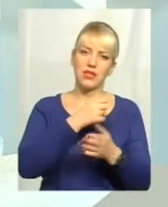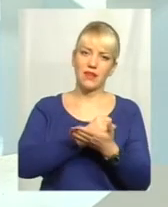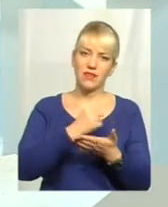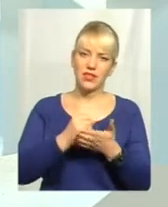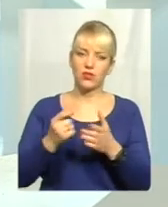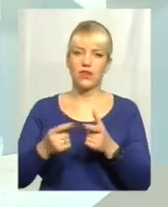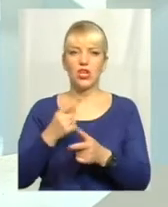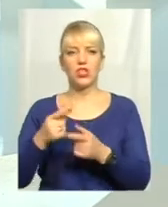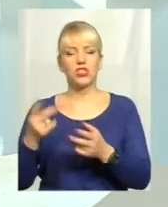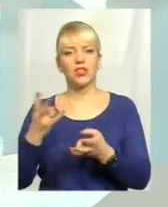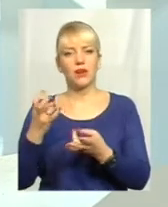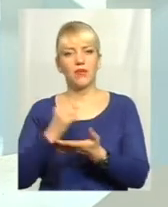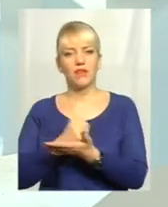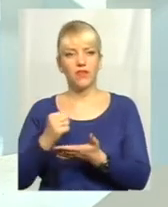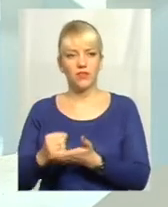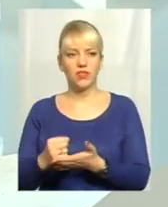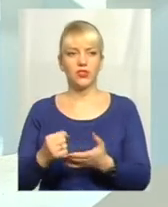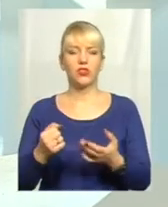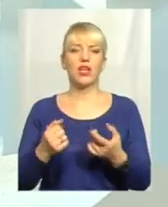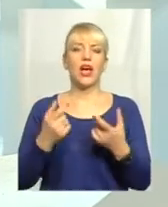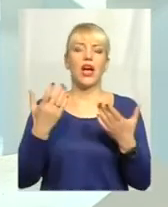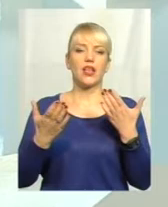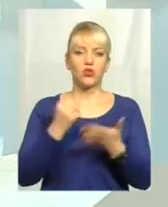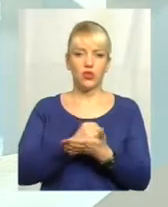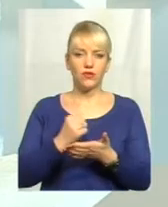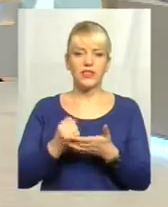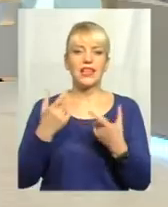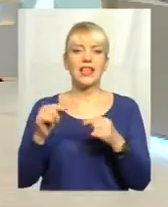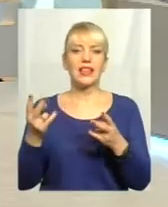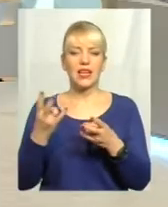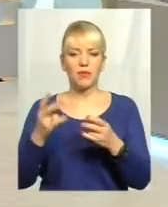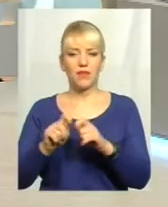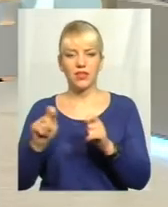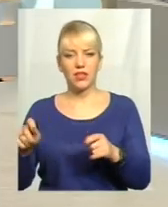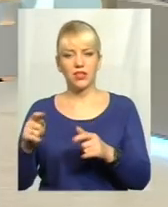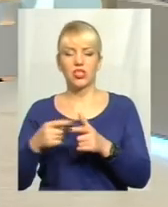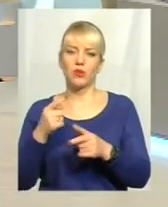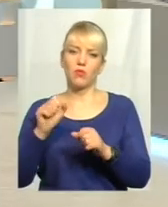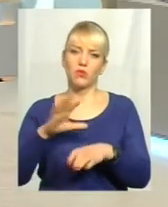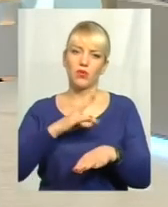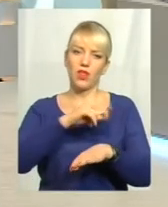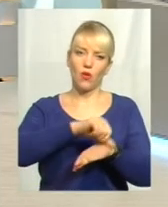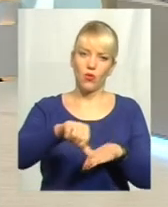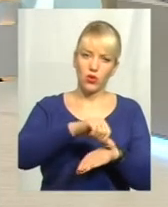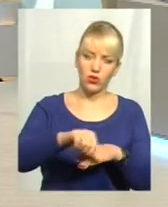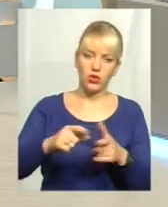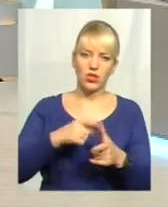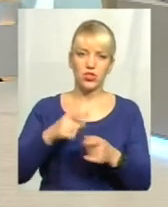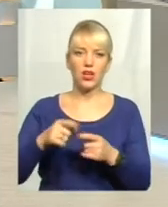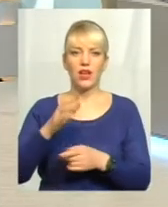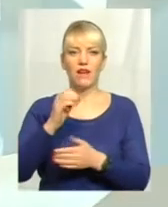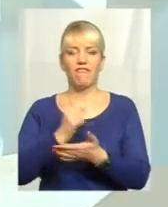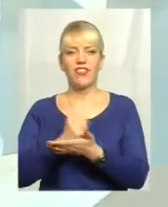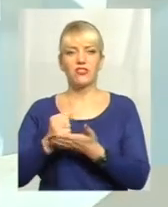режим. Відповідно, де їм потрібно відкривати візу, чи вони можуть це зробити на кордоні, чи все ж таки в візових